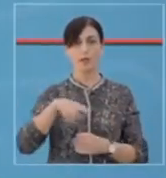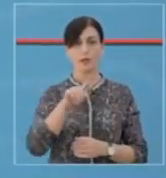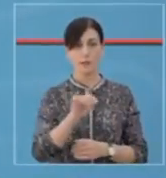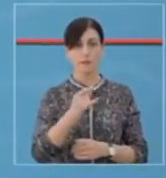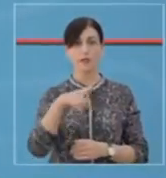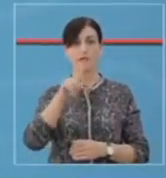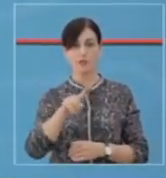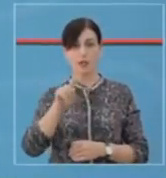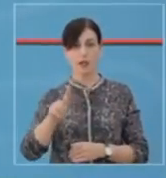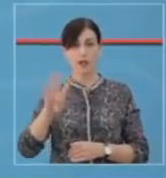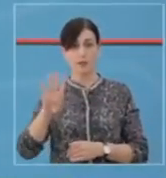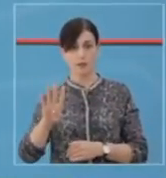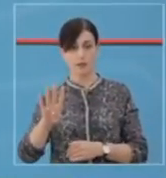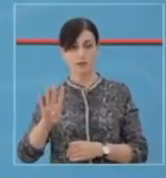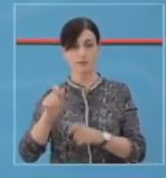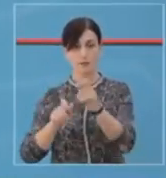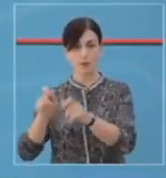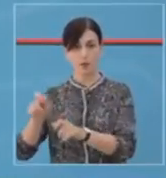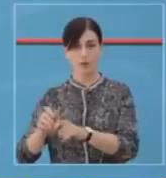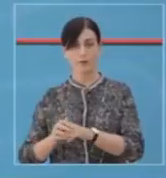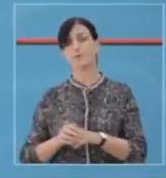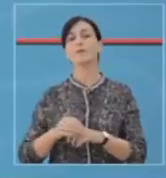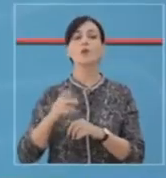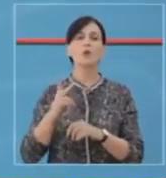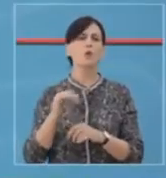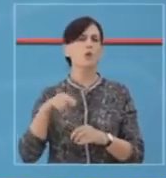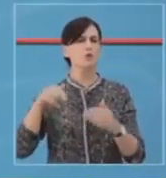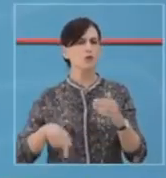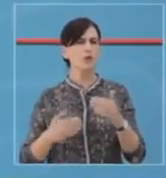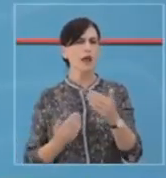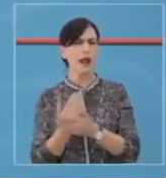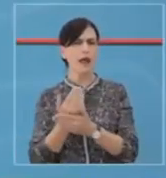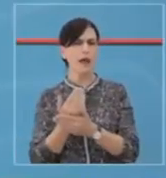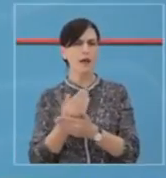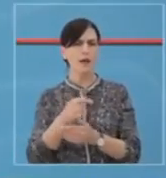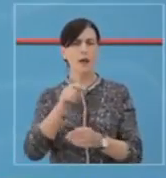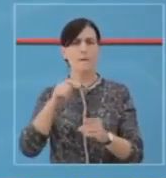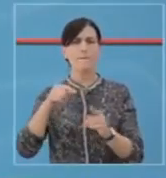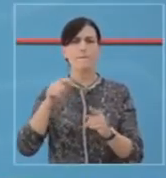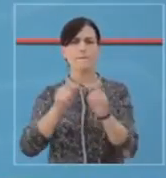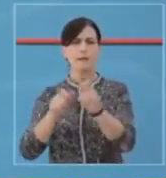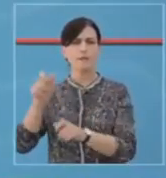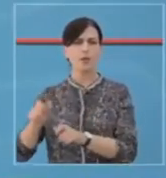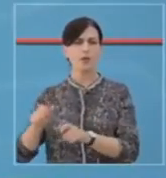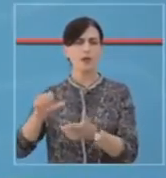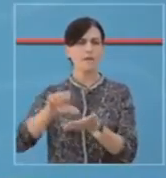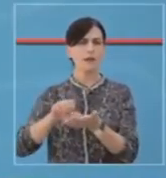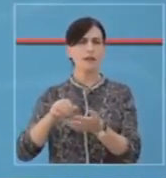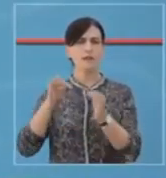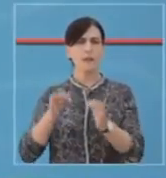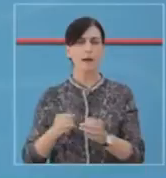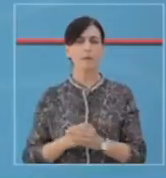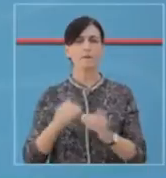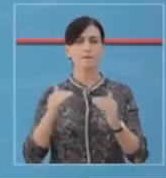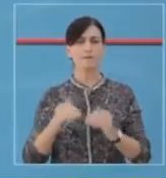1114. Shpëndarja geografike rasteve të identifikuara pozitive në 24 hërë të fundit është si